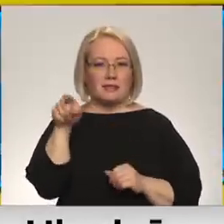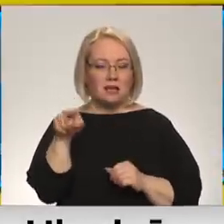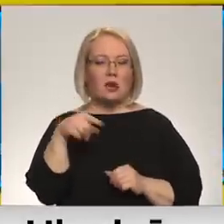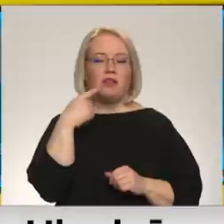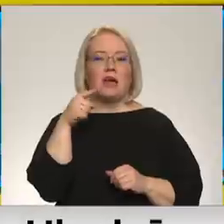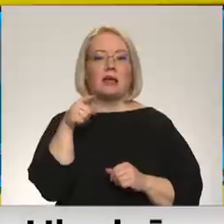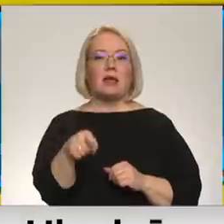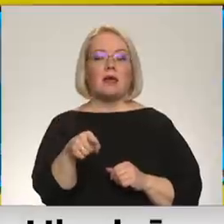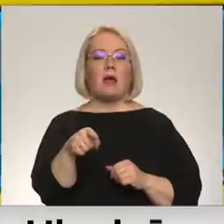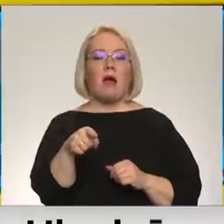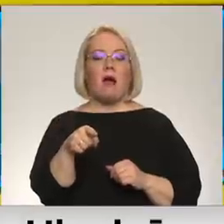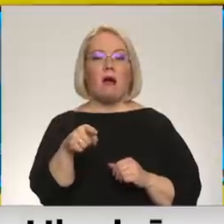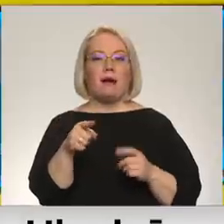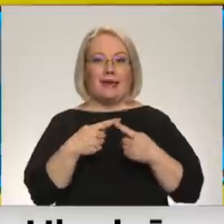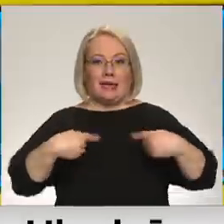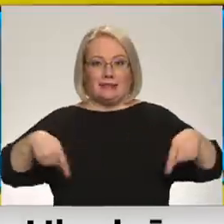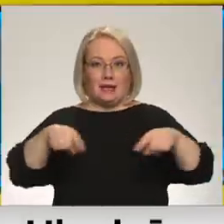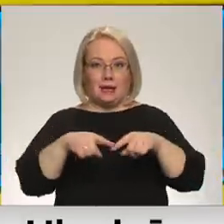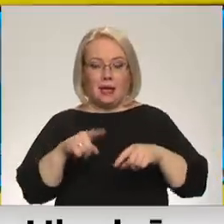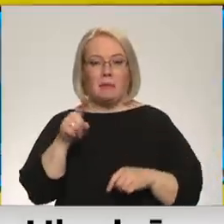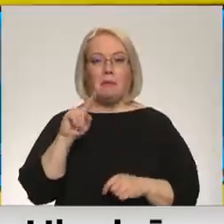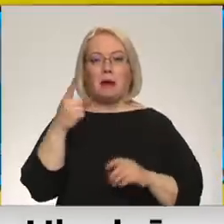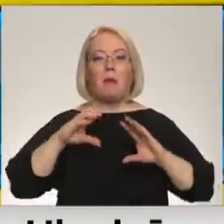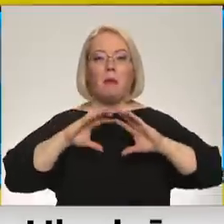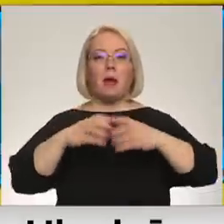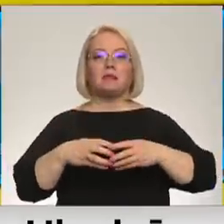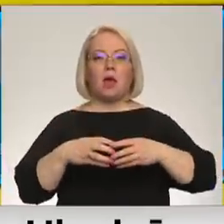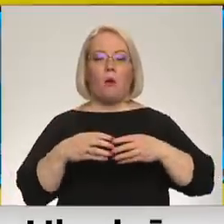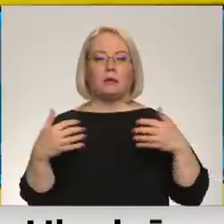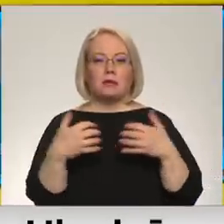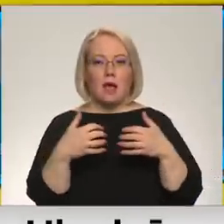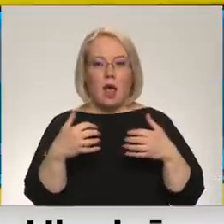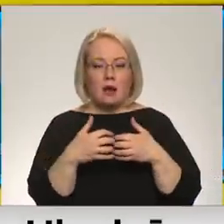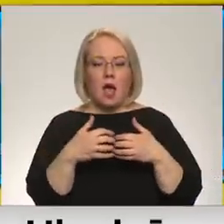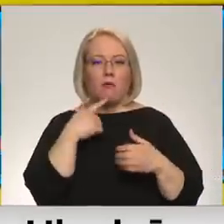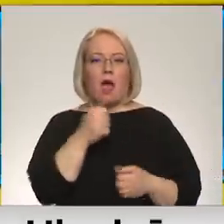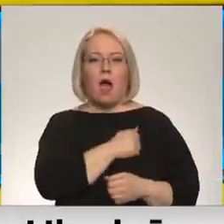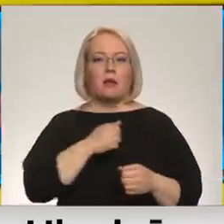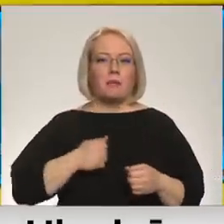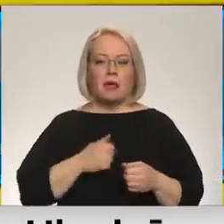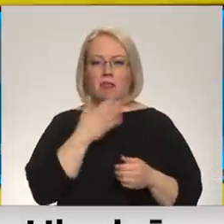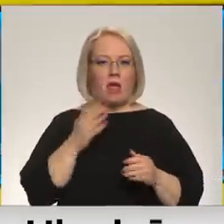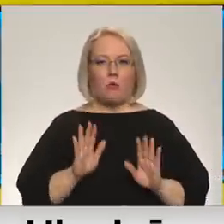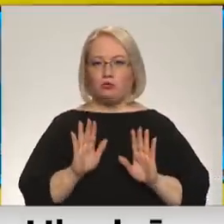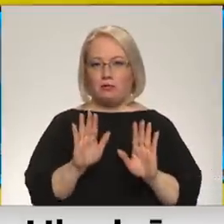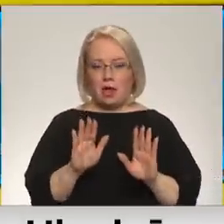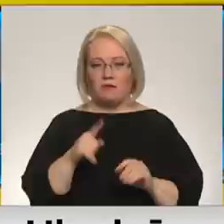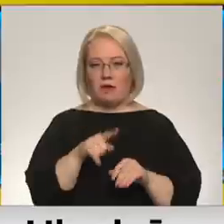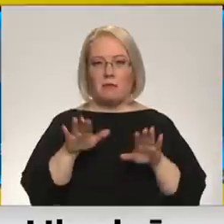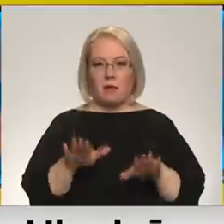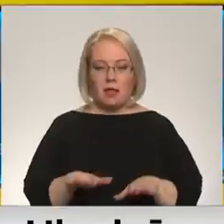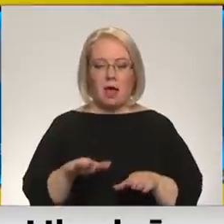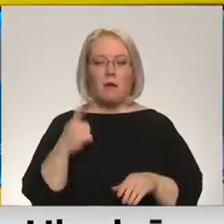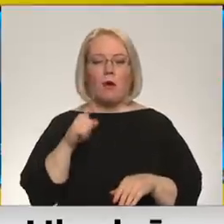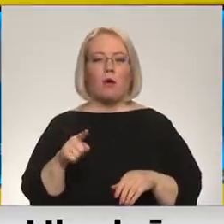viss ir, teiksim, tā, ka 1.2. pasaules karā. Pretinieks nekur nav pavirzījies, apšaudās puses Ukraiņa ar